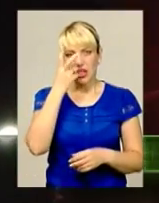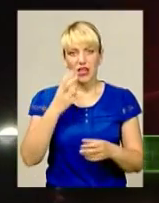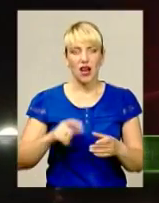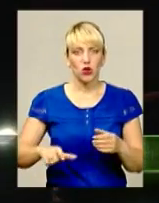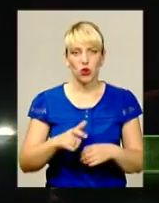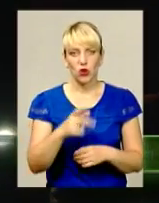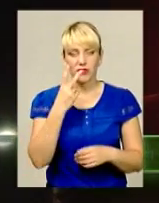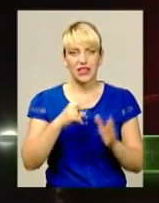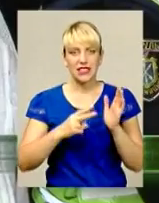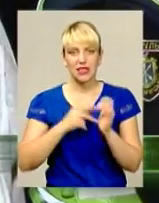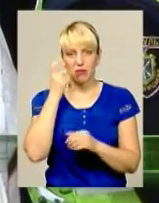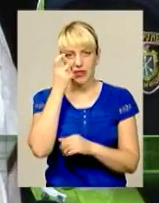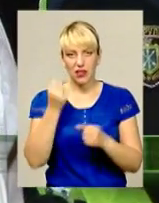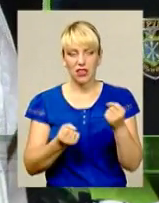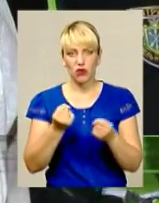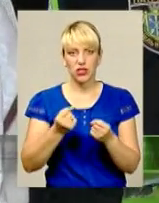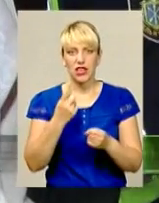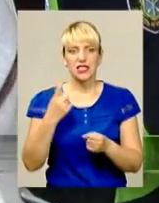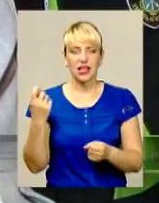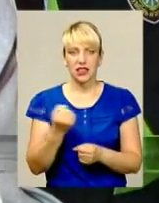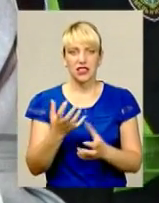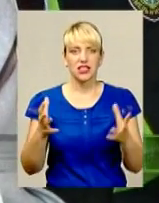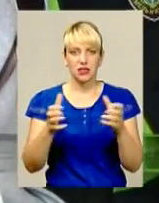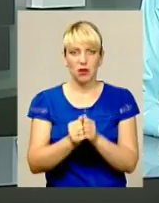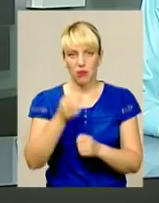'яних водіїв лише за тиждень спіймали хмельницькі патрульні.